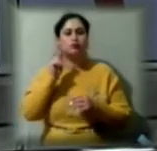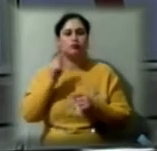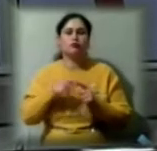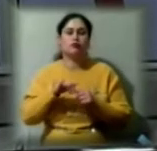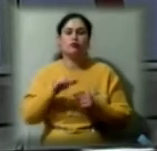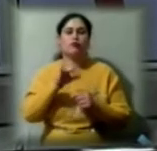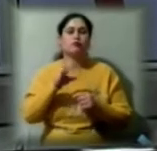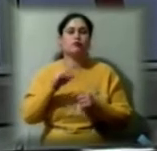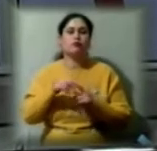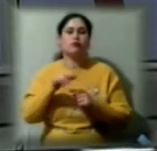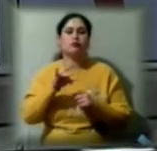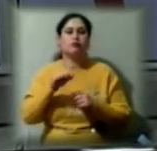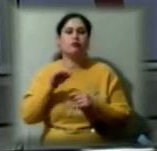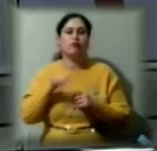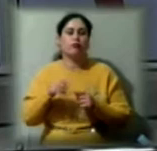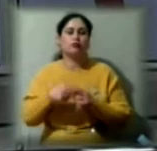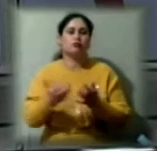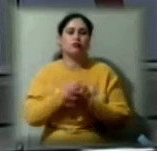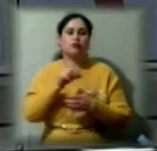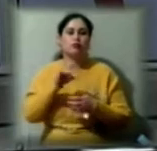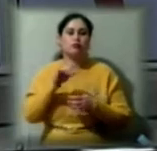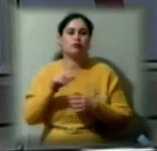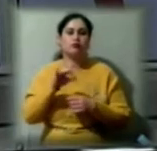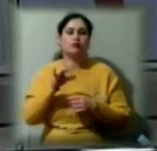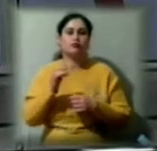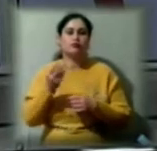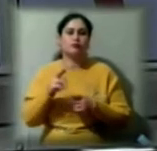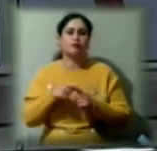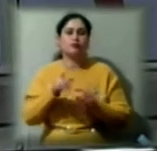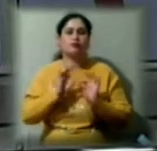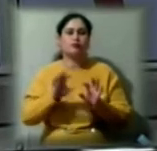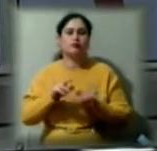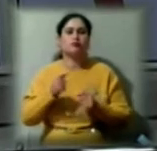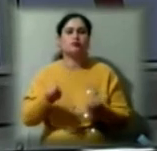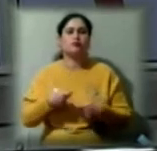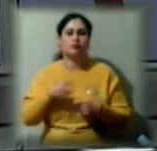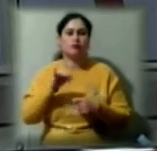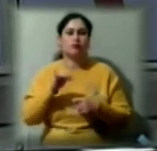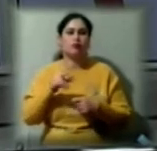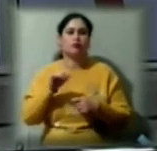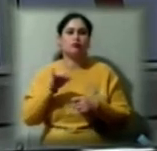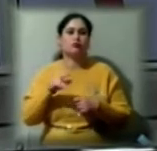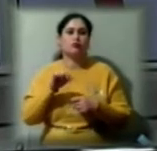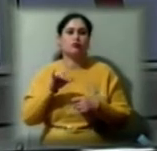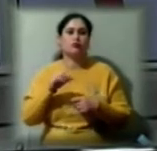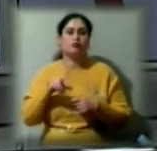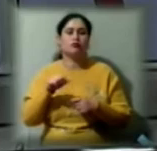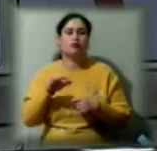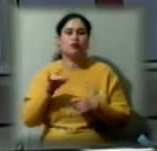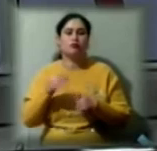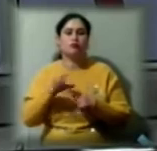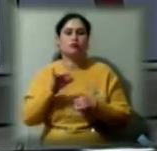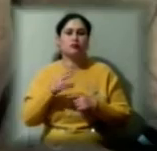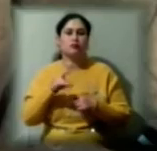артефакти, знайдені в археологічних експедиціях. Про це розповів завідувач науково-дослідної археологічної лабораторії Сергій Нємцев.